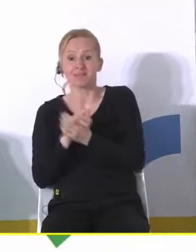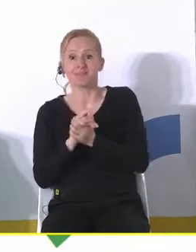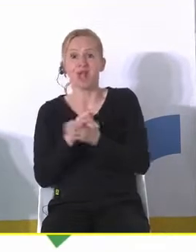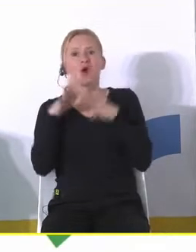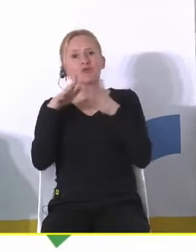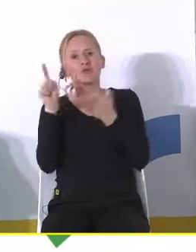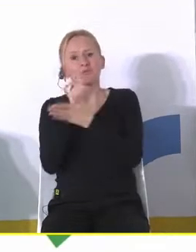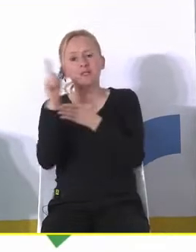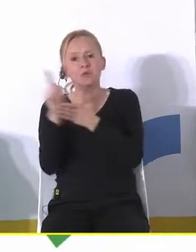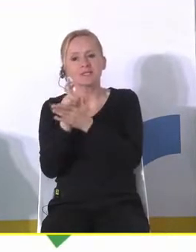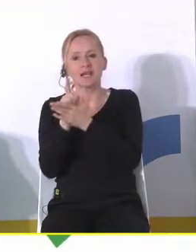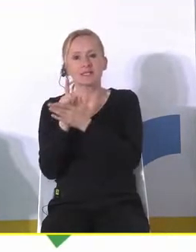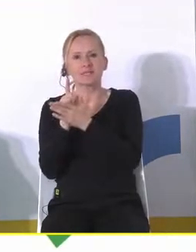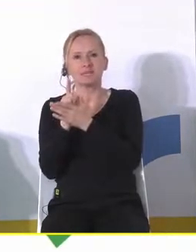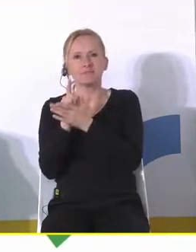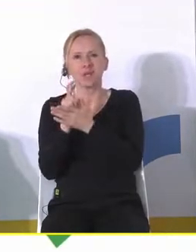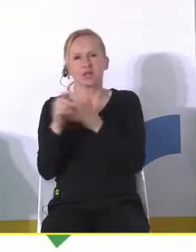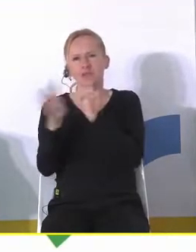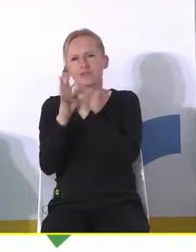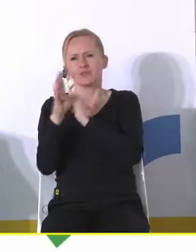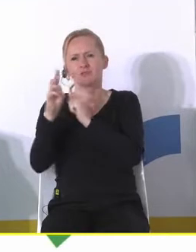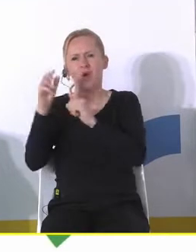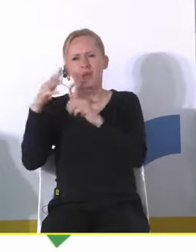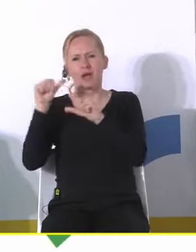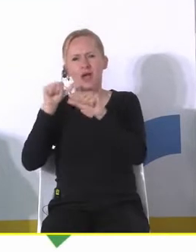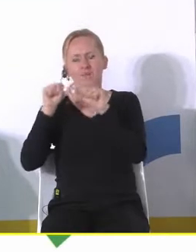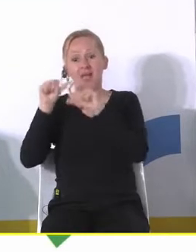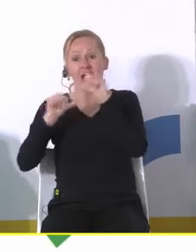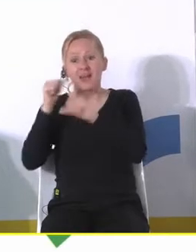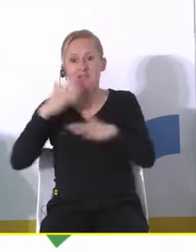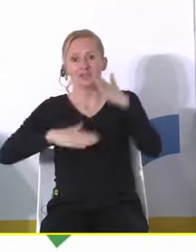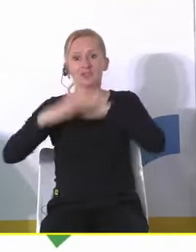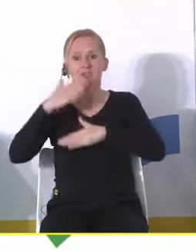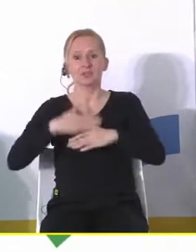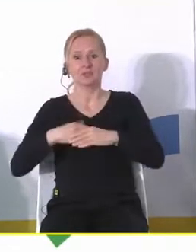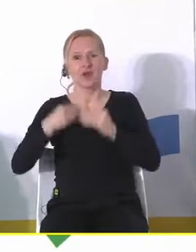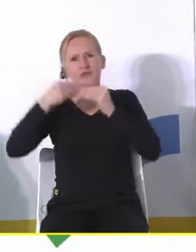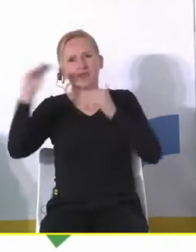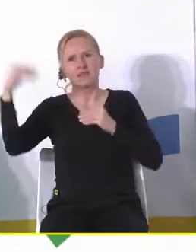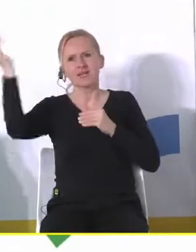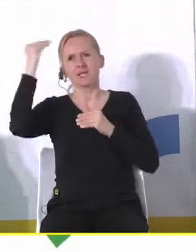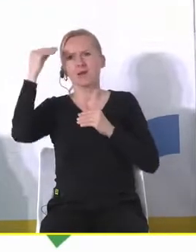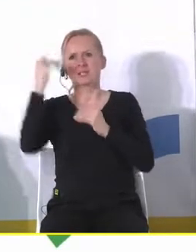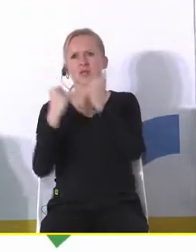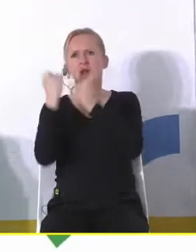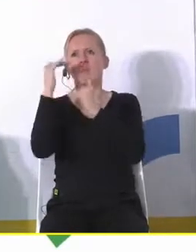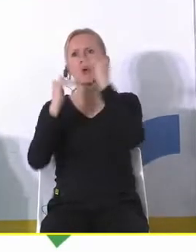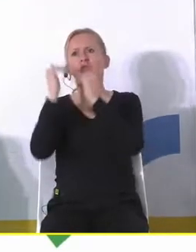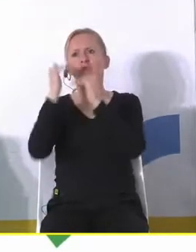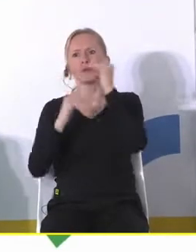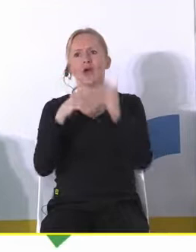sukcesem od lat 90 się wielu z nas cieszy że boom edukacyjny nastąpił i tak dalej ale on pewnie